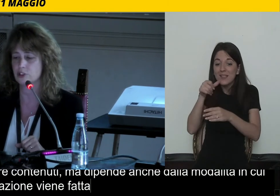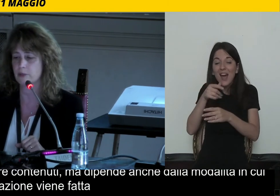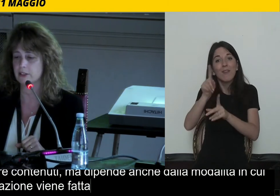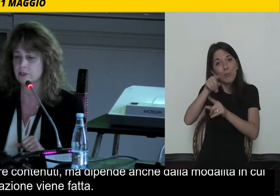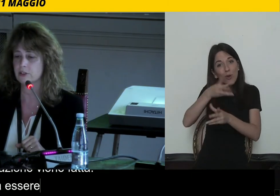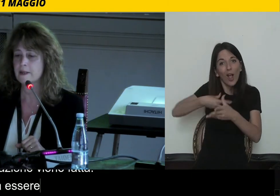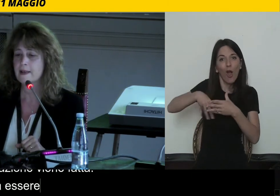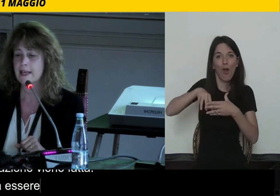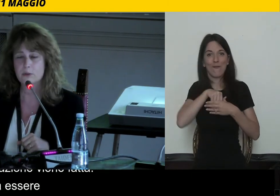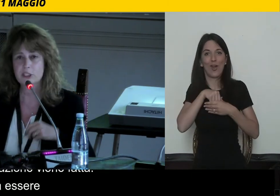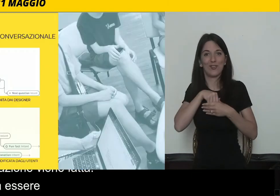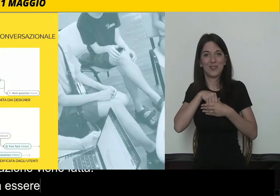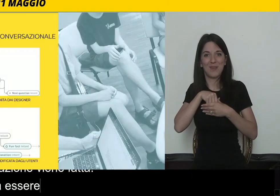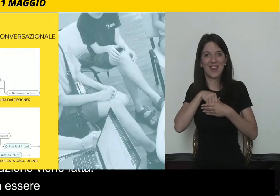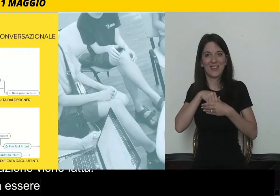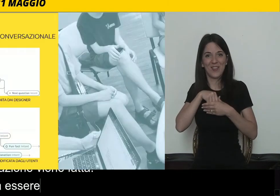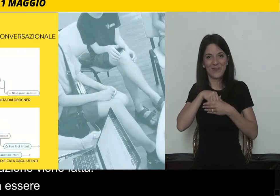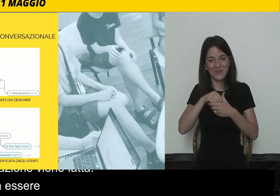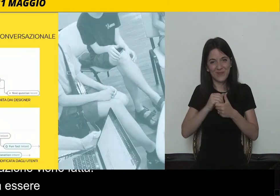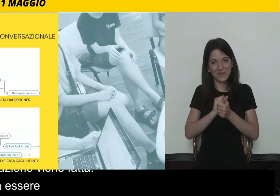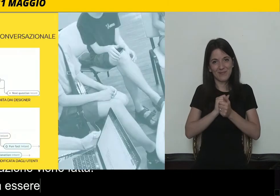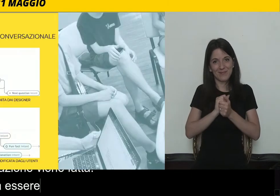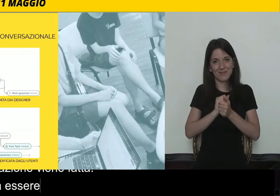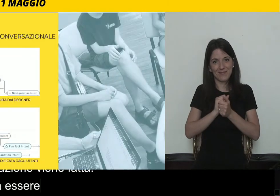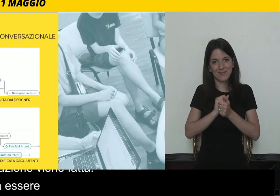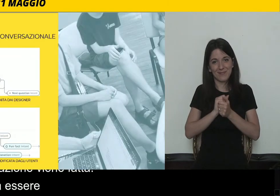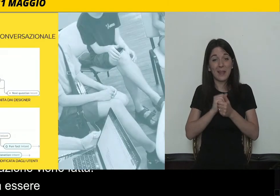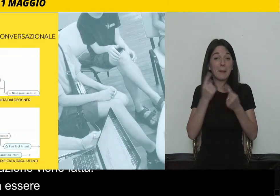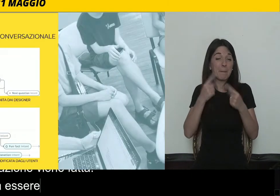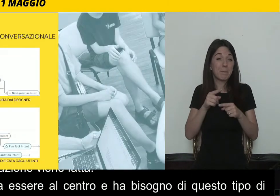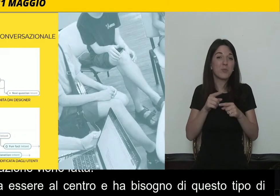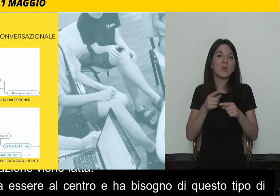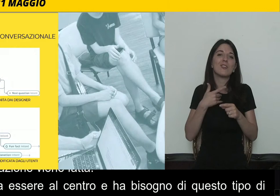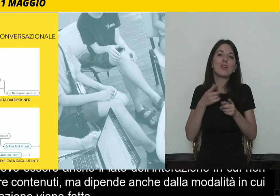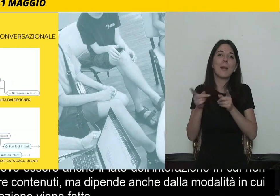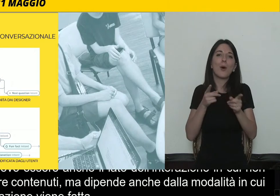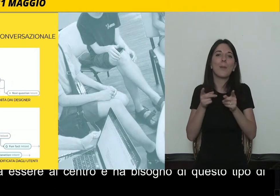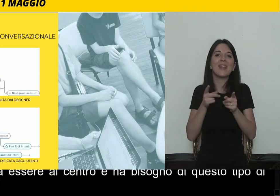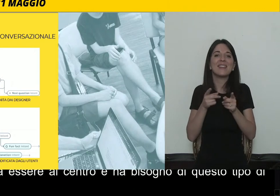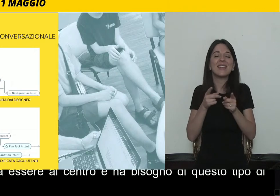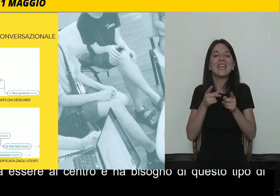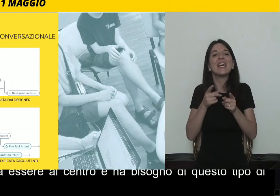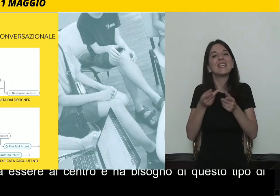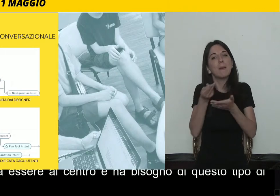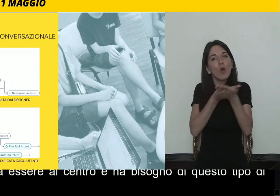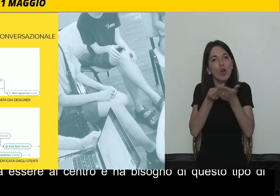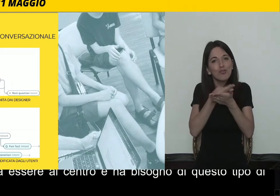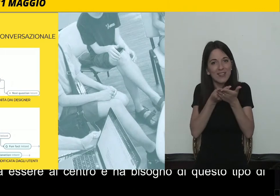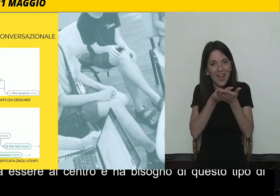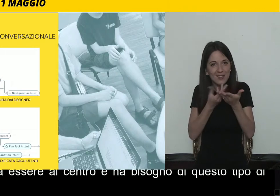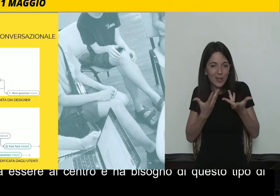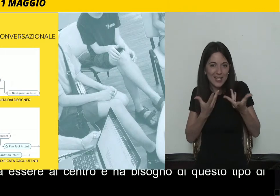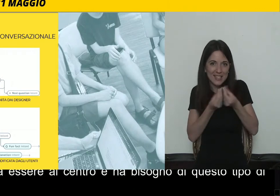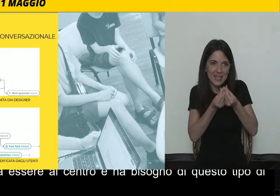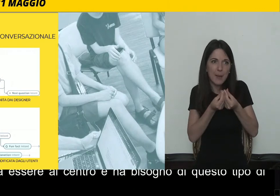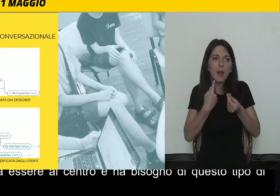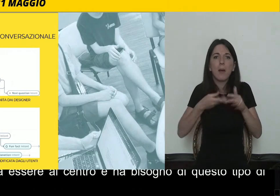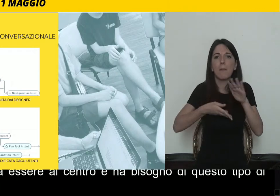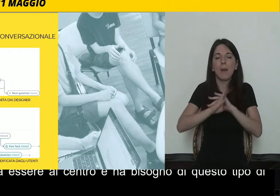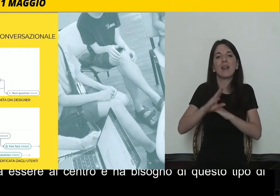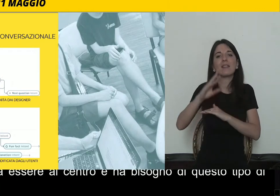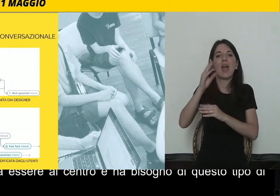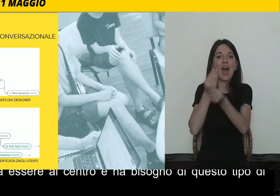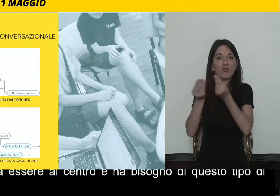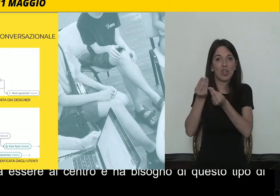coinvolgimento. E quindi appunto in queste sessioni di co-design i ragazzi sono partiti da versioni di agenti conversazionali progettate da